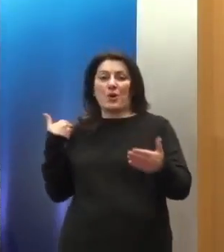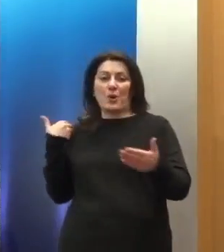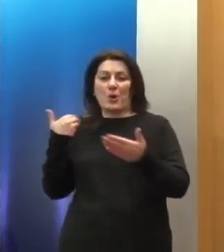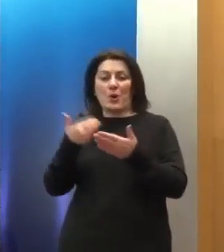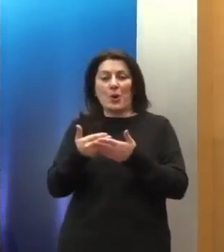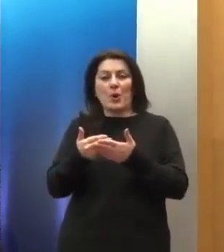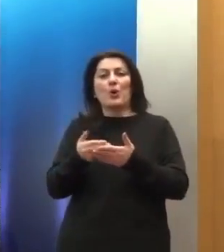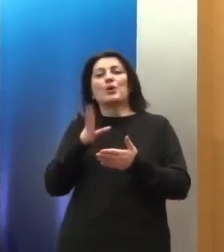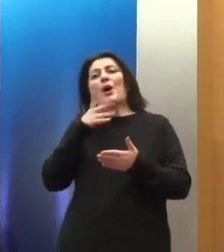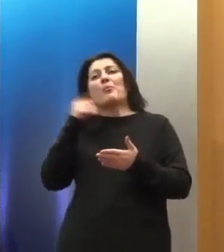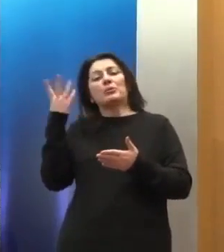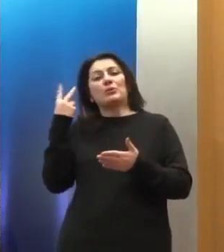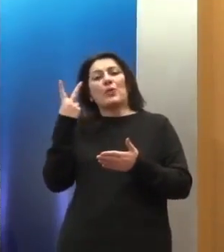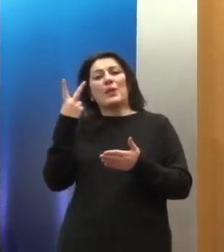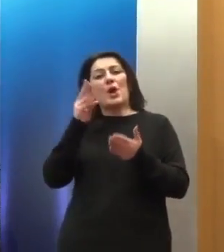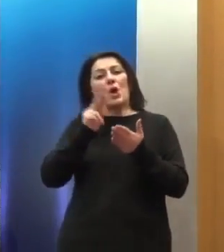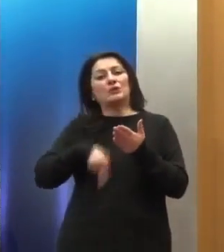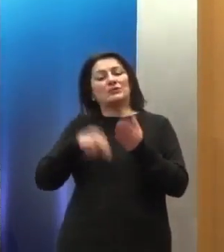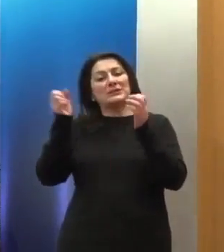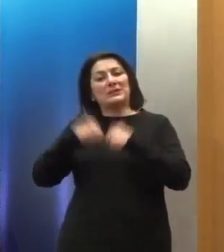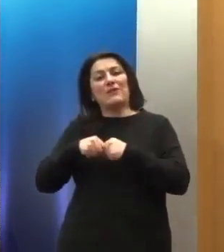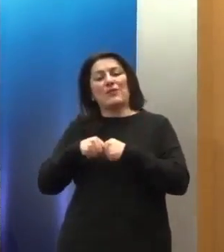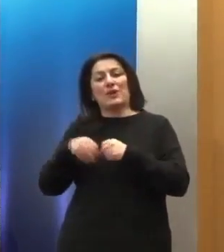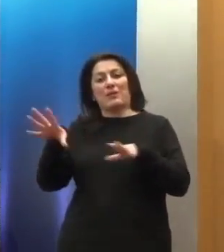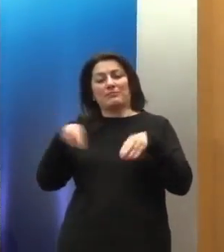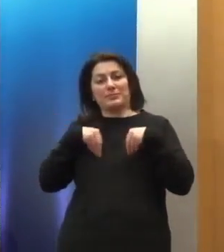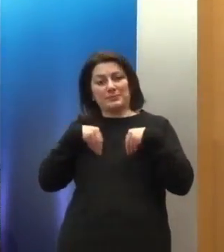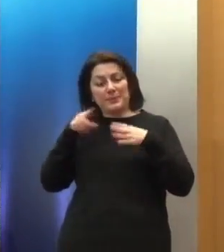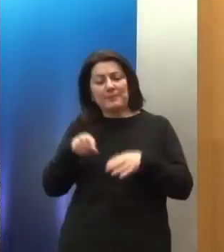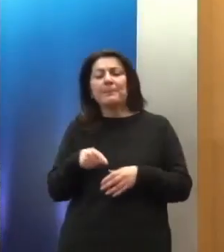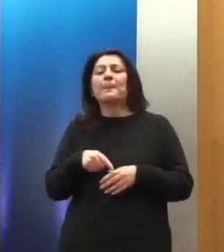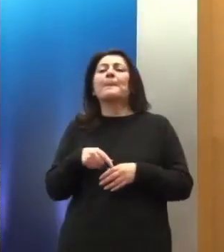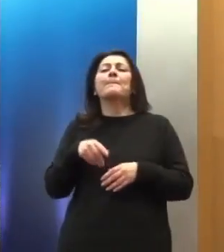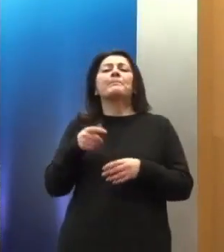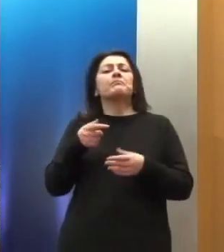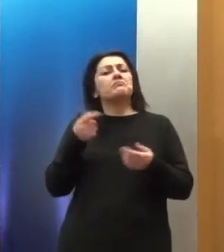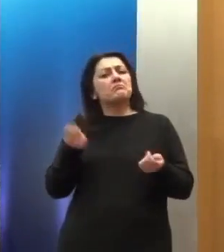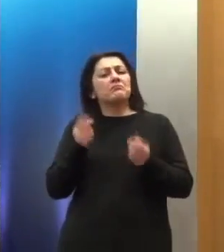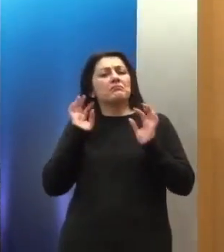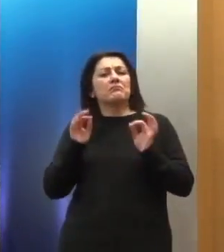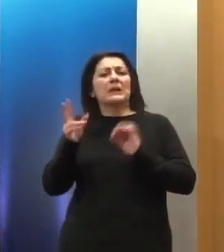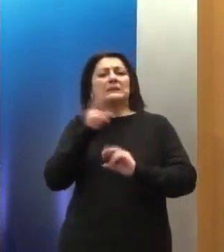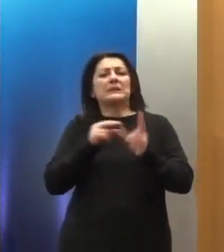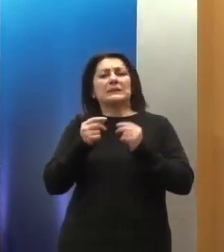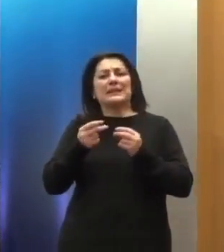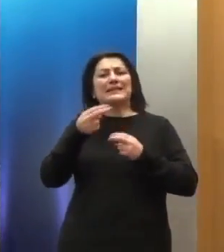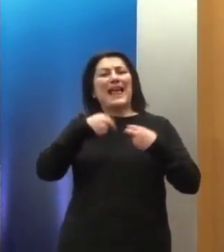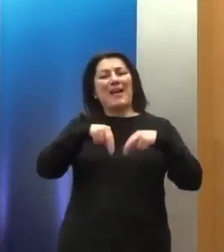υιοθέτησης των δύο συμφώνων, υπήρξε και μία συνέργεια και μία συζήτηση ανάμεσα και στις δύο επιτροπές,